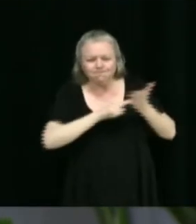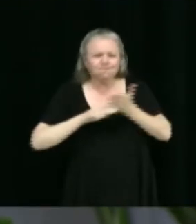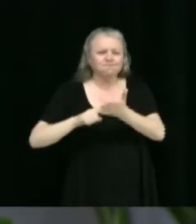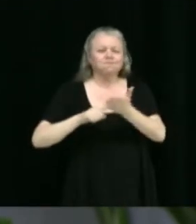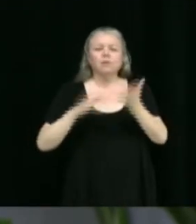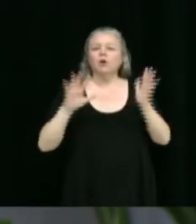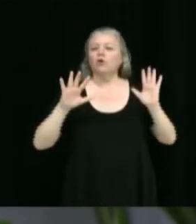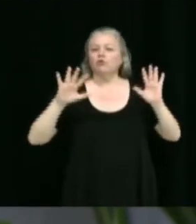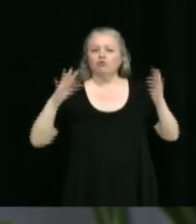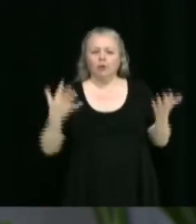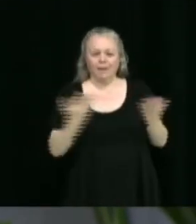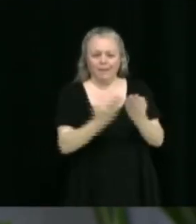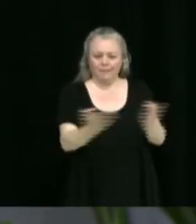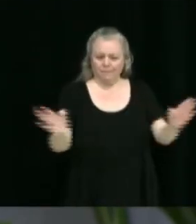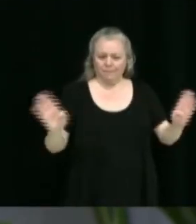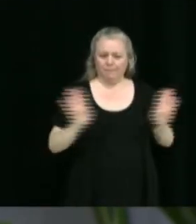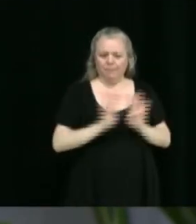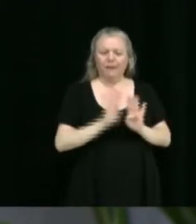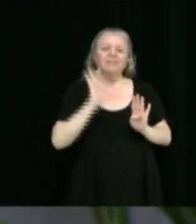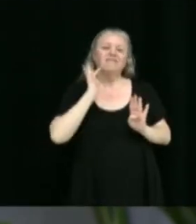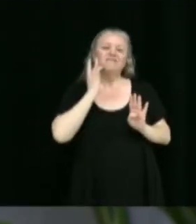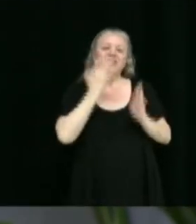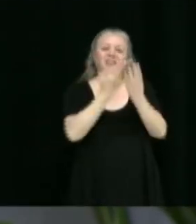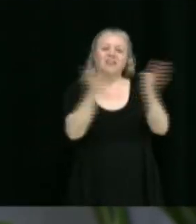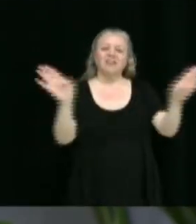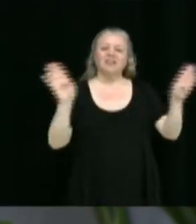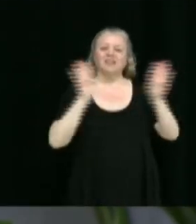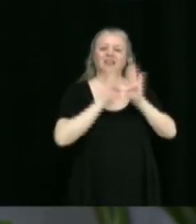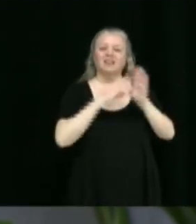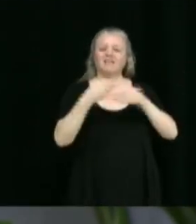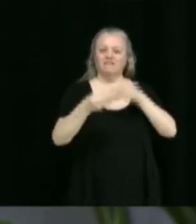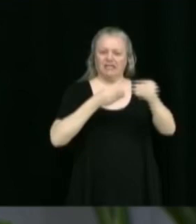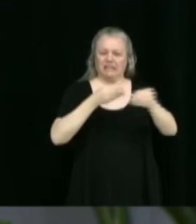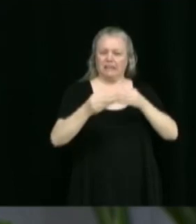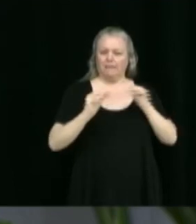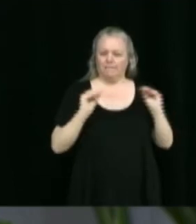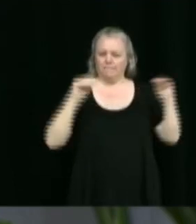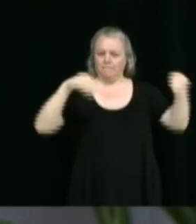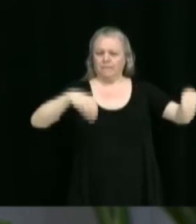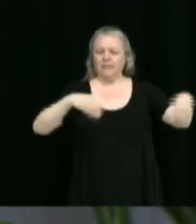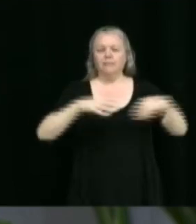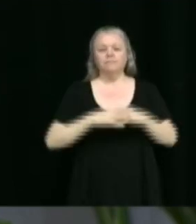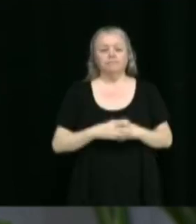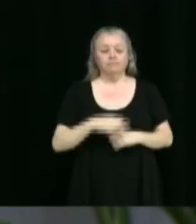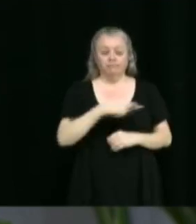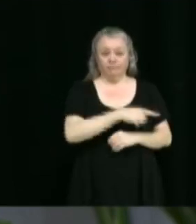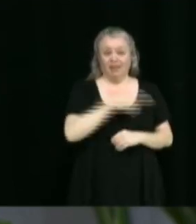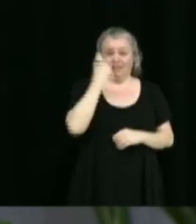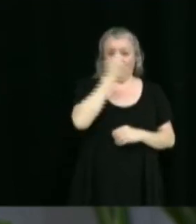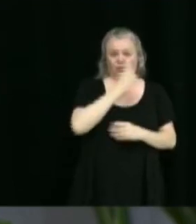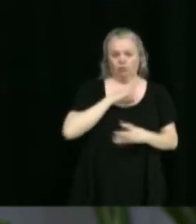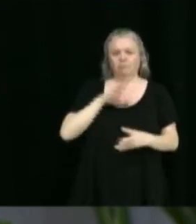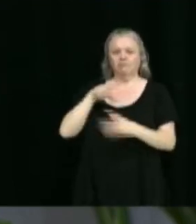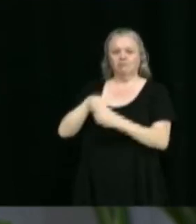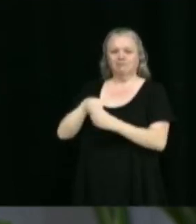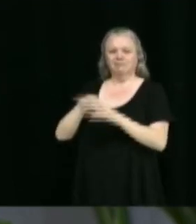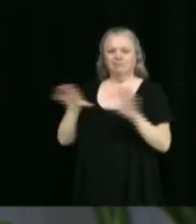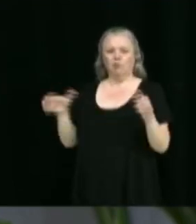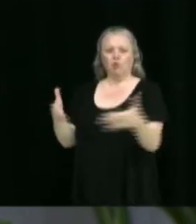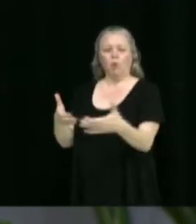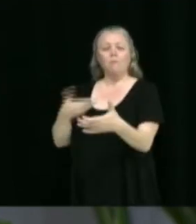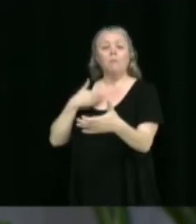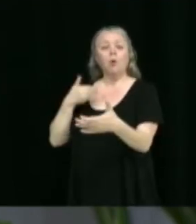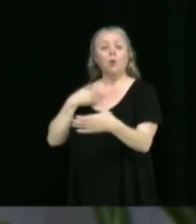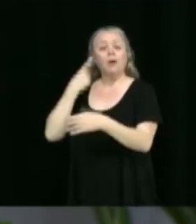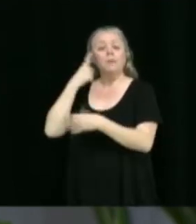'installation de bandes et de baies vitrées flexibles. La Ville de Victoriaville s'est jointe à ce regroupement afin d'effectuer des travaux de mise à niveau